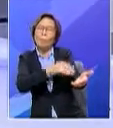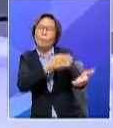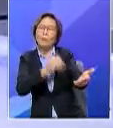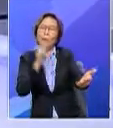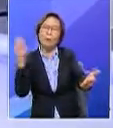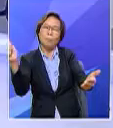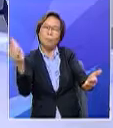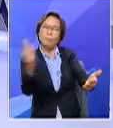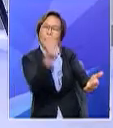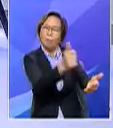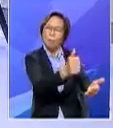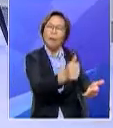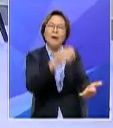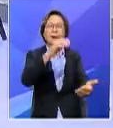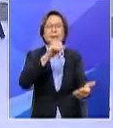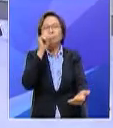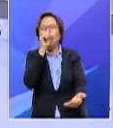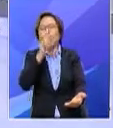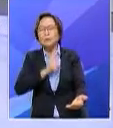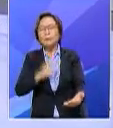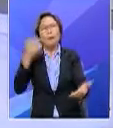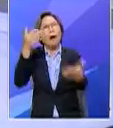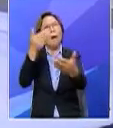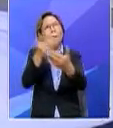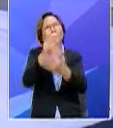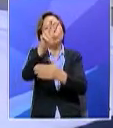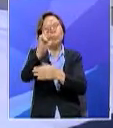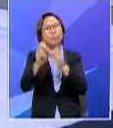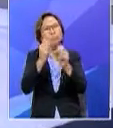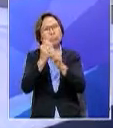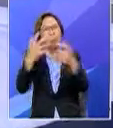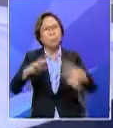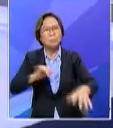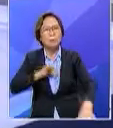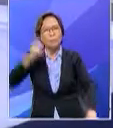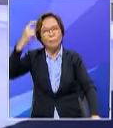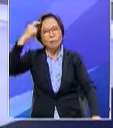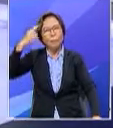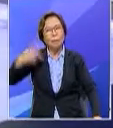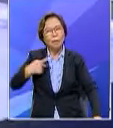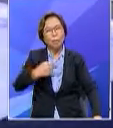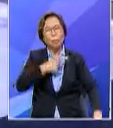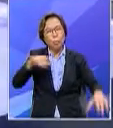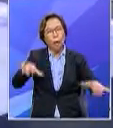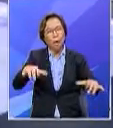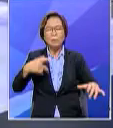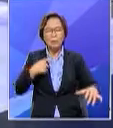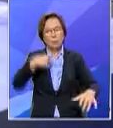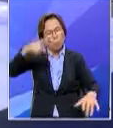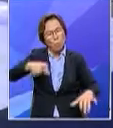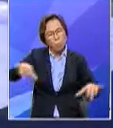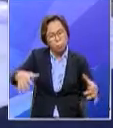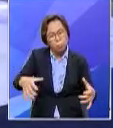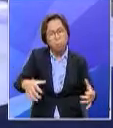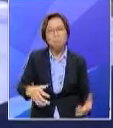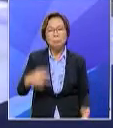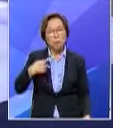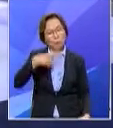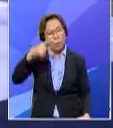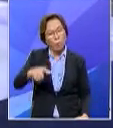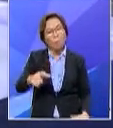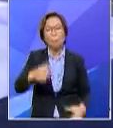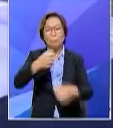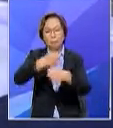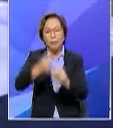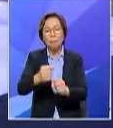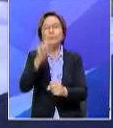tersendiri nasyik dah hampir 20 tahun jadi saya kira kita perlu buat sesuatu untuk meletakkan kembali nasyik